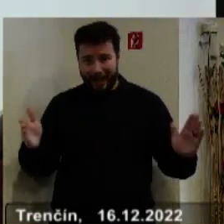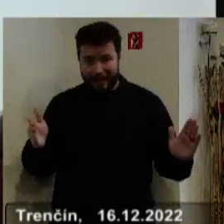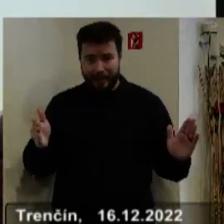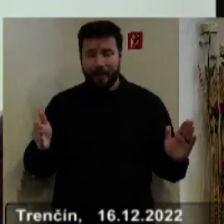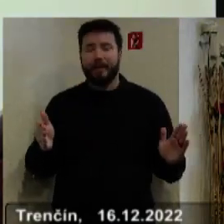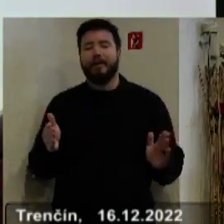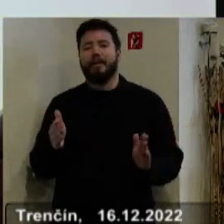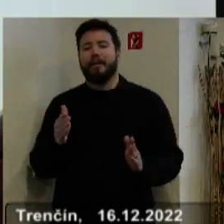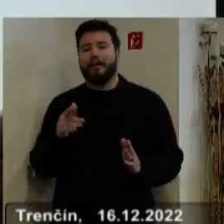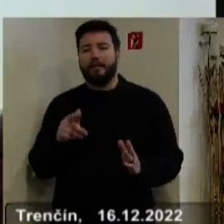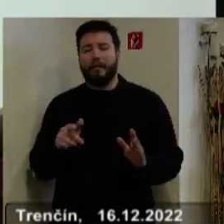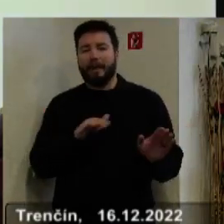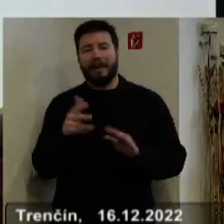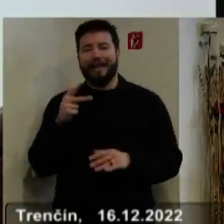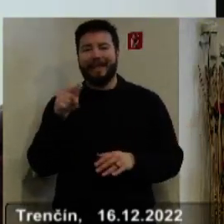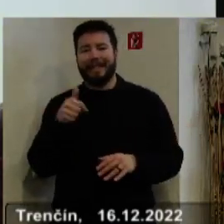Takže...